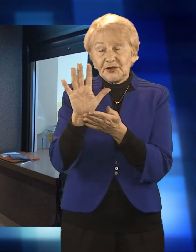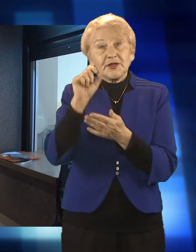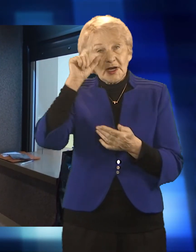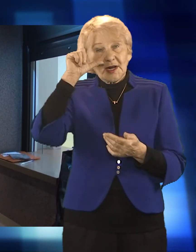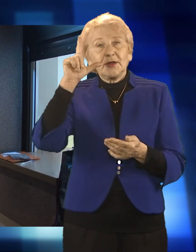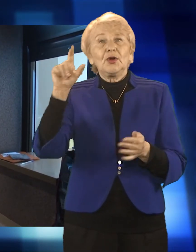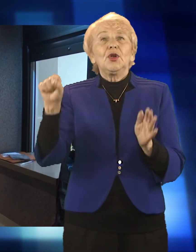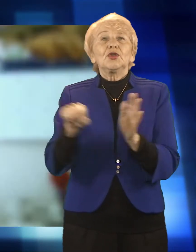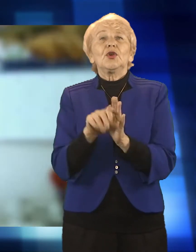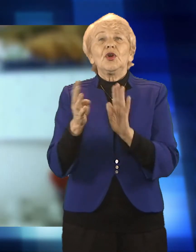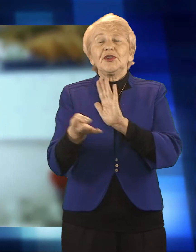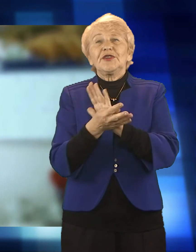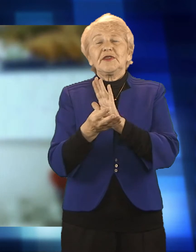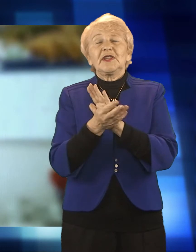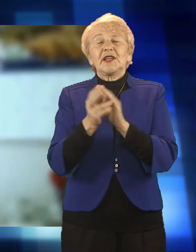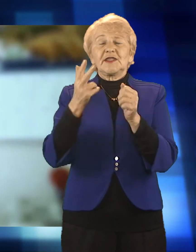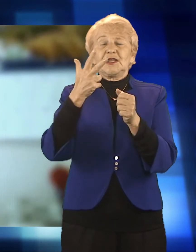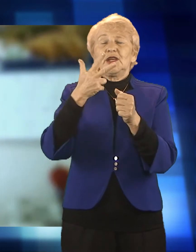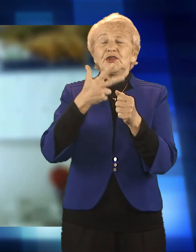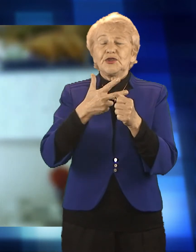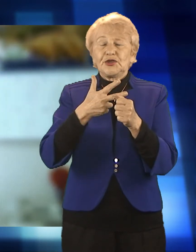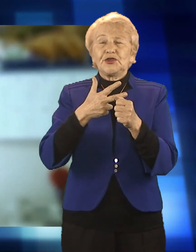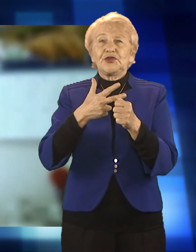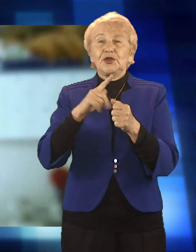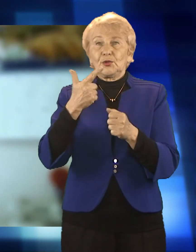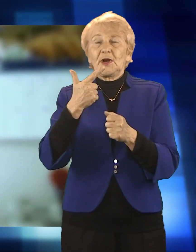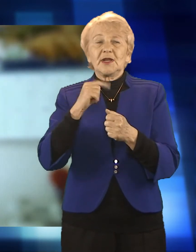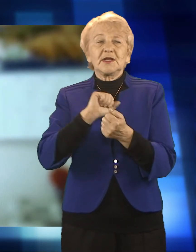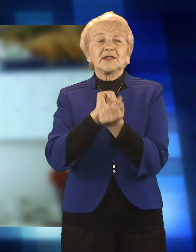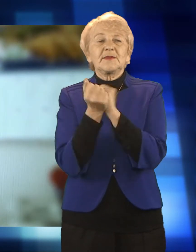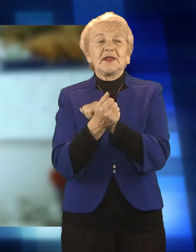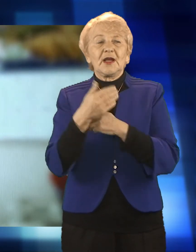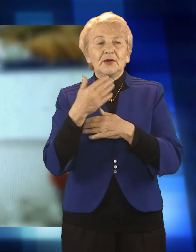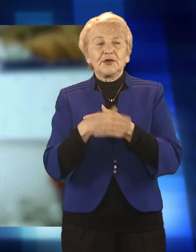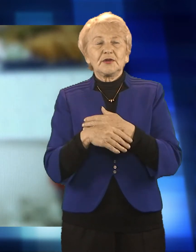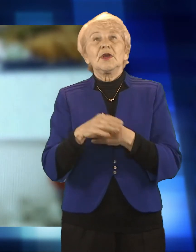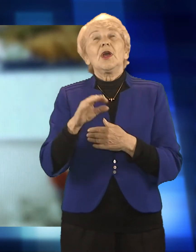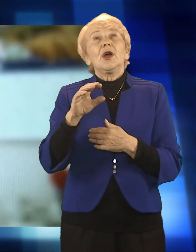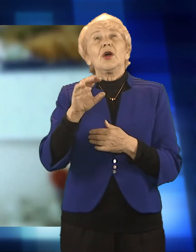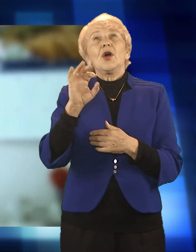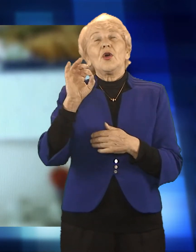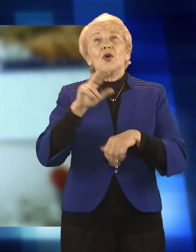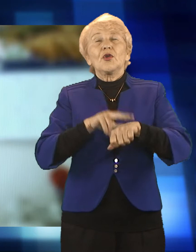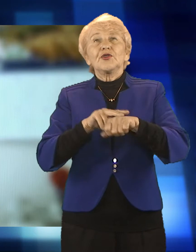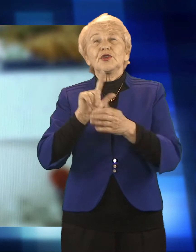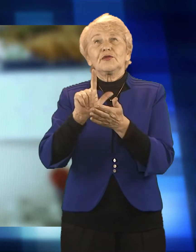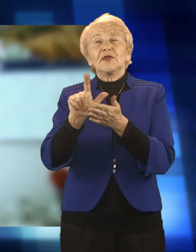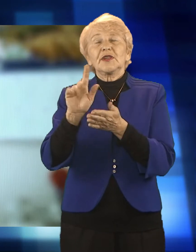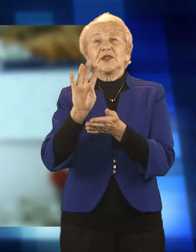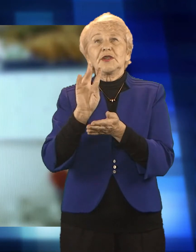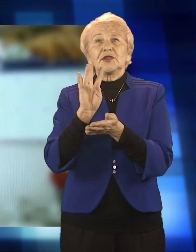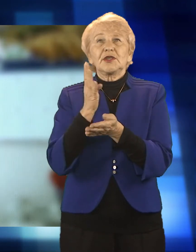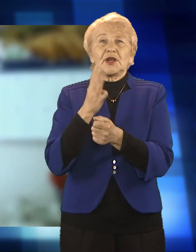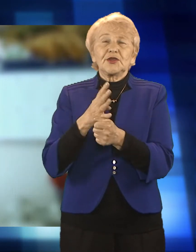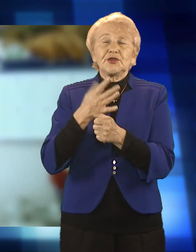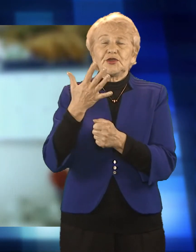godziny 6.15. Druga zmiana kończy pracę o 19.30, przy czym od godziny 12.45 do godziny 13